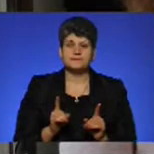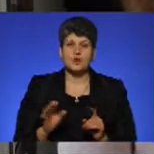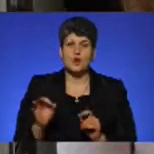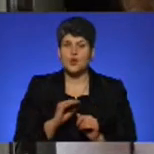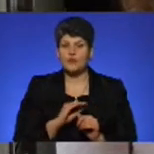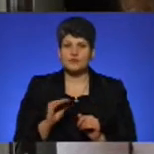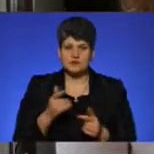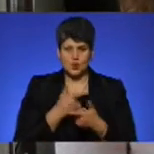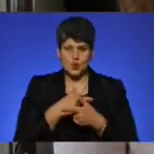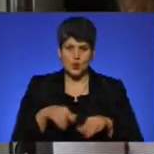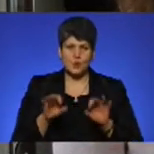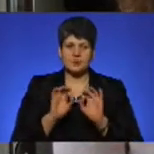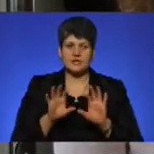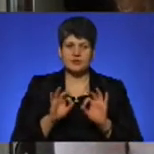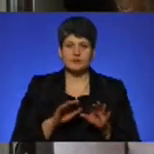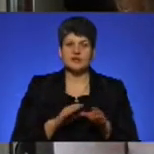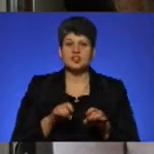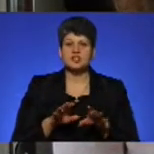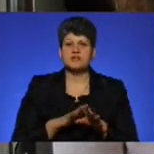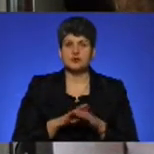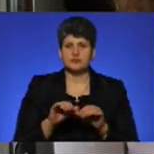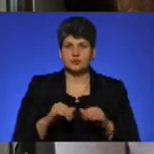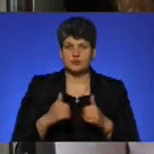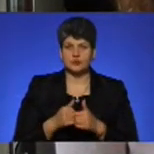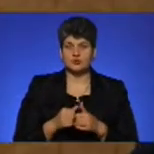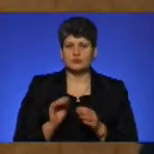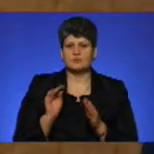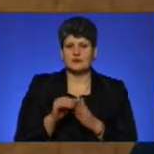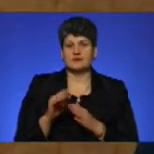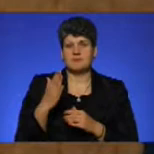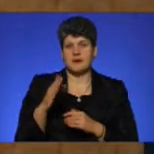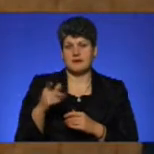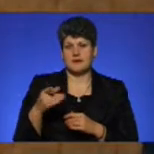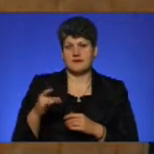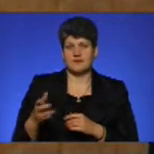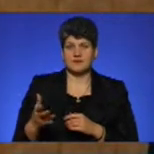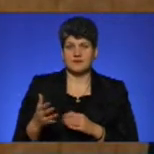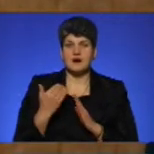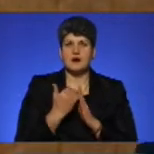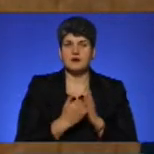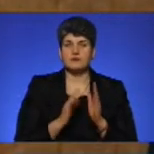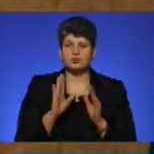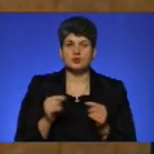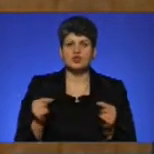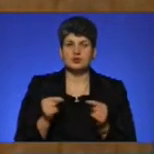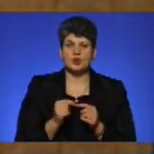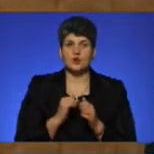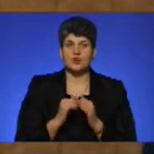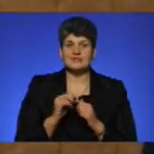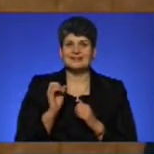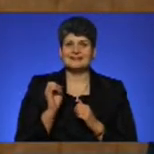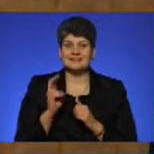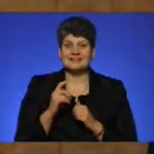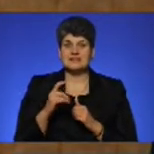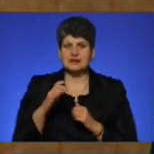прилюднення рішенням спілкомкоми для того, щоб поставити 5 гривень перевізників. Графік буде чіткий. Кожні 12 хвилин,